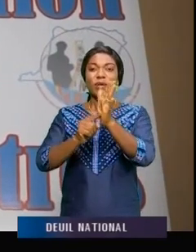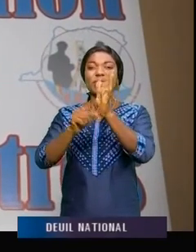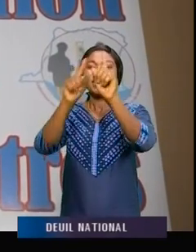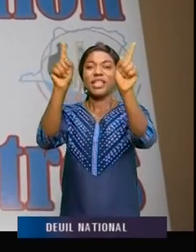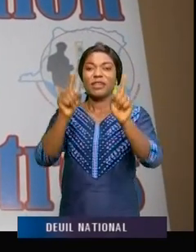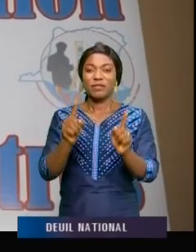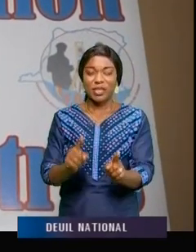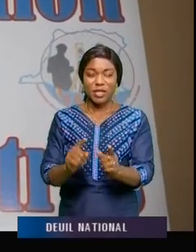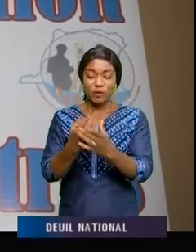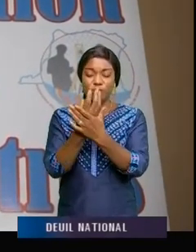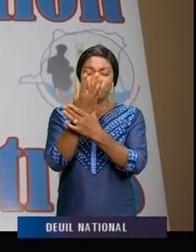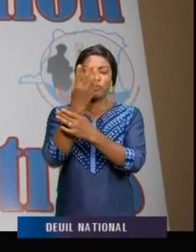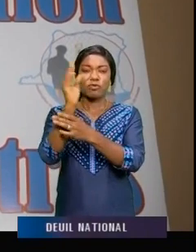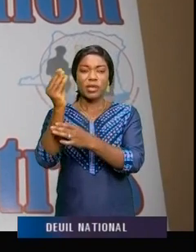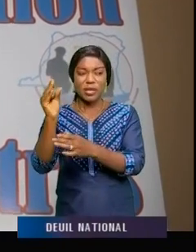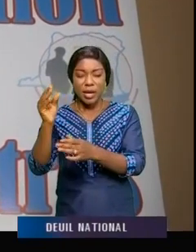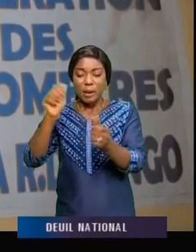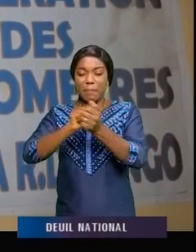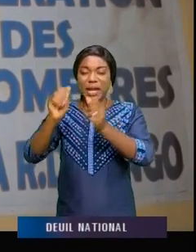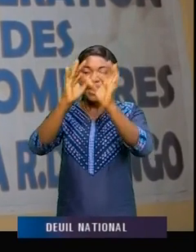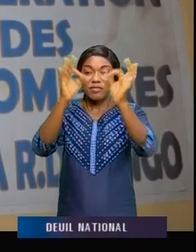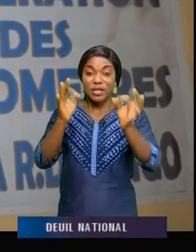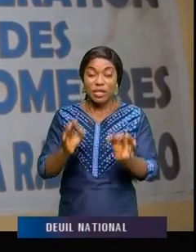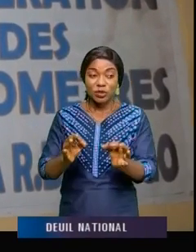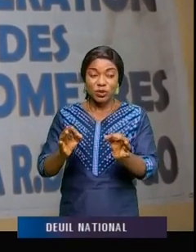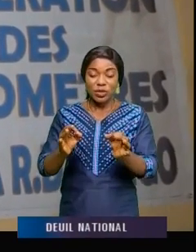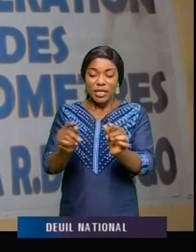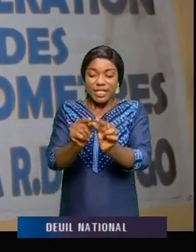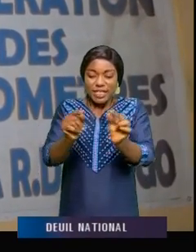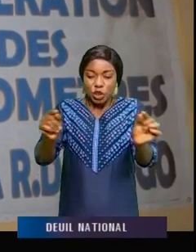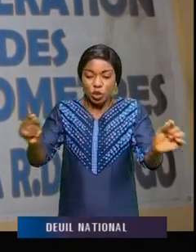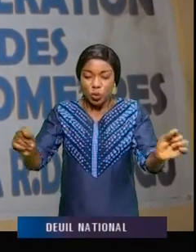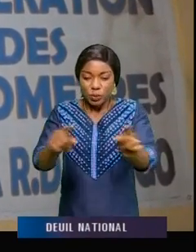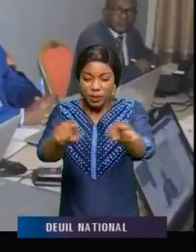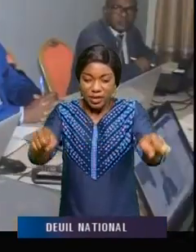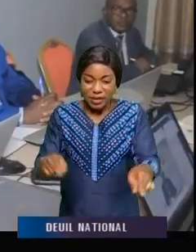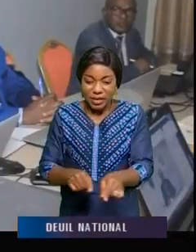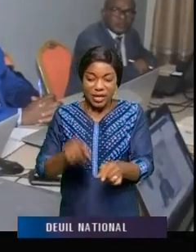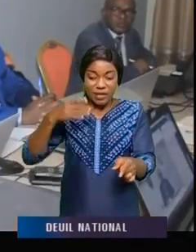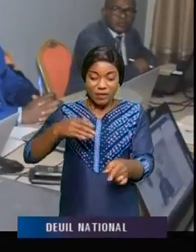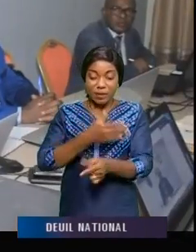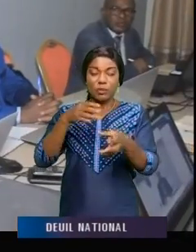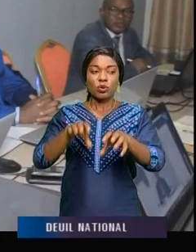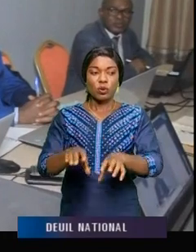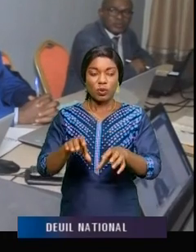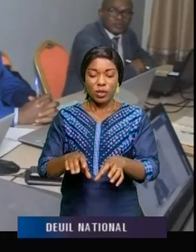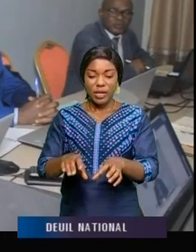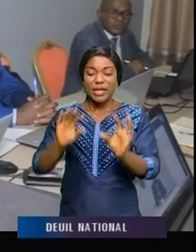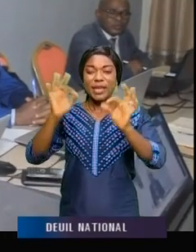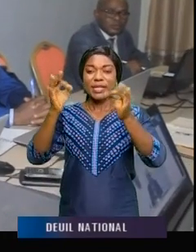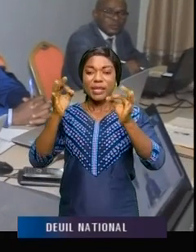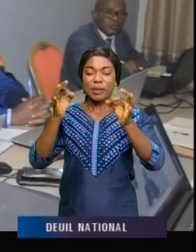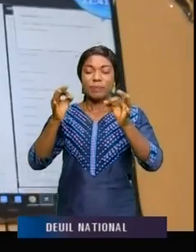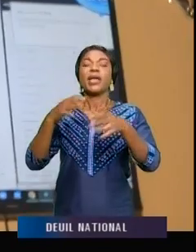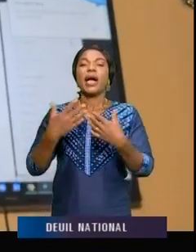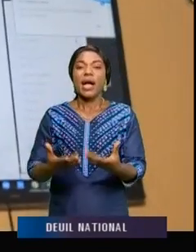fruit des efforts fournis par la Fédération des géomètres congolais. Le thème retenu pour cette année est la femme